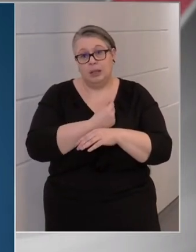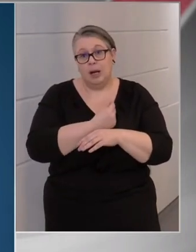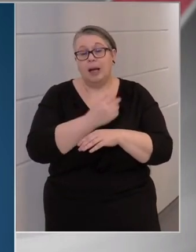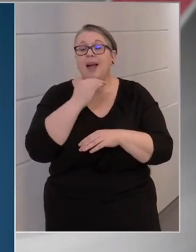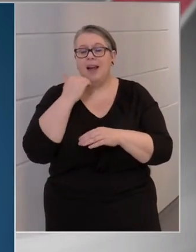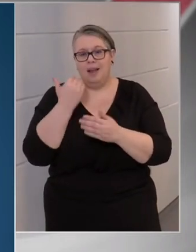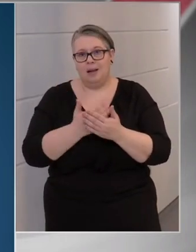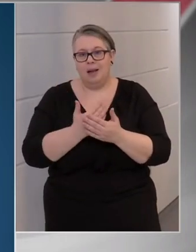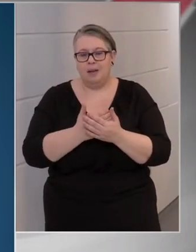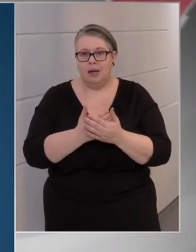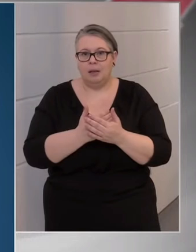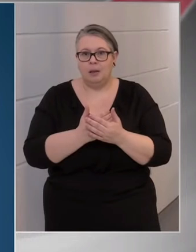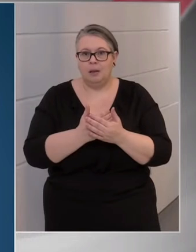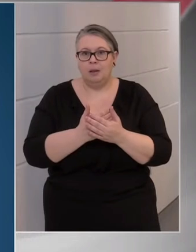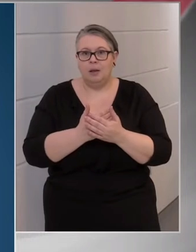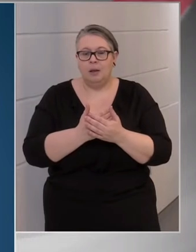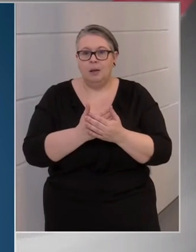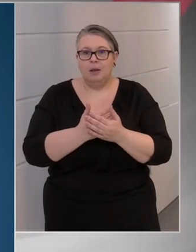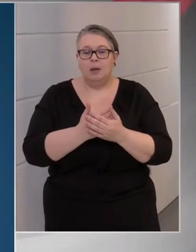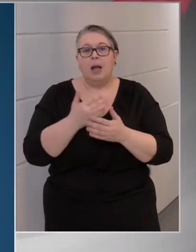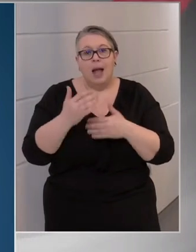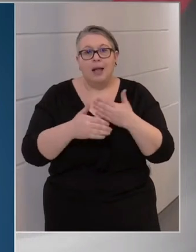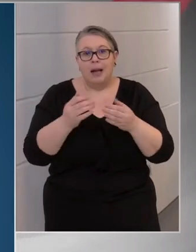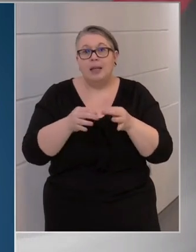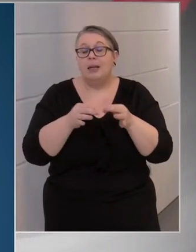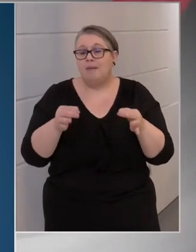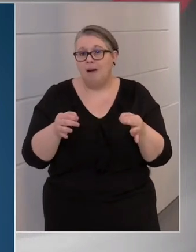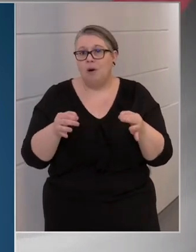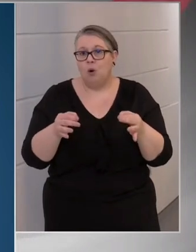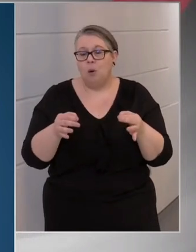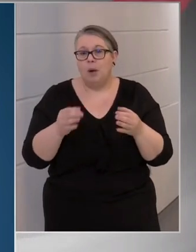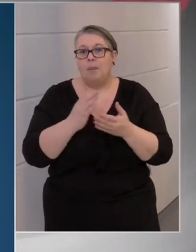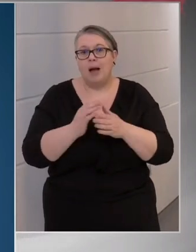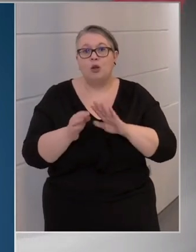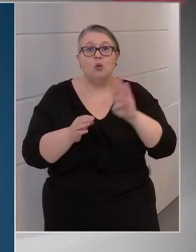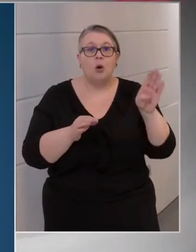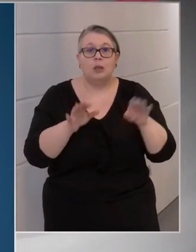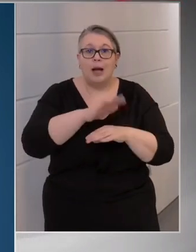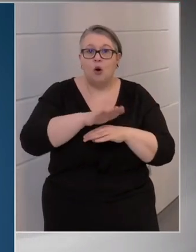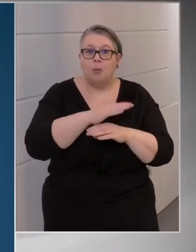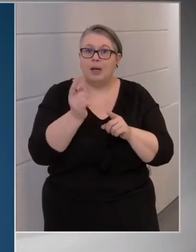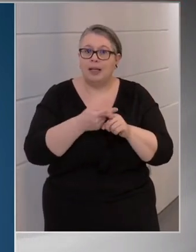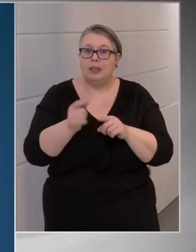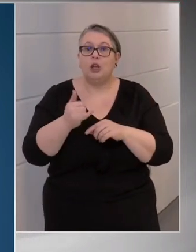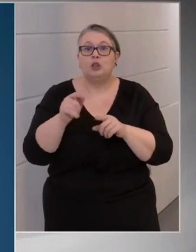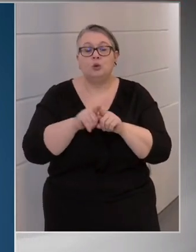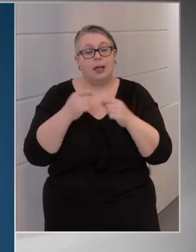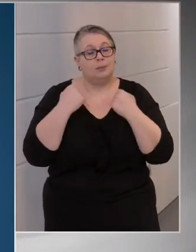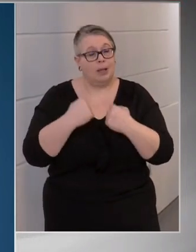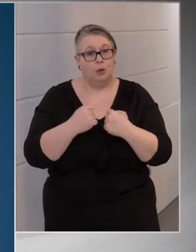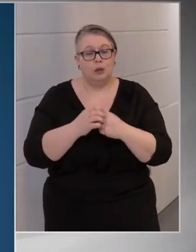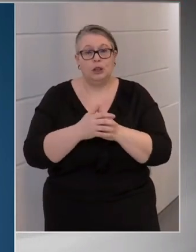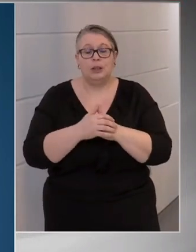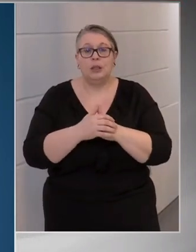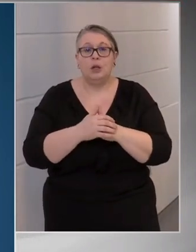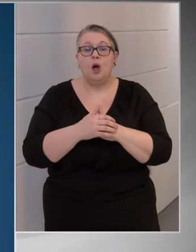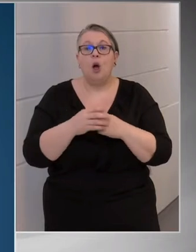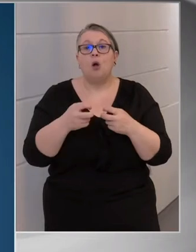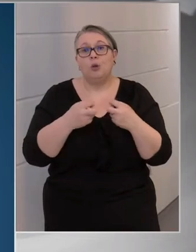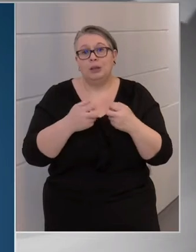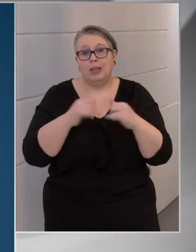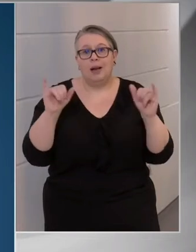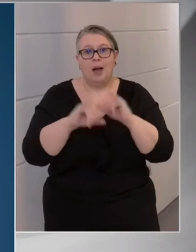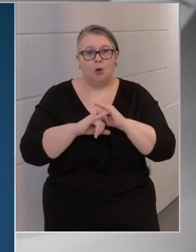elegendőek legyenek, miután egyre nyilvánvalóbb, és már nyugat-európai kritikák is ezt erősítik meg, hogy Brüsszel